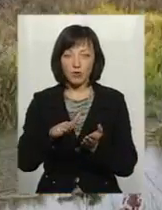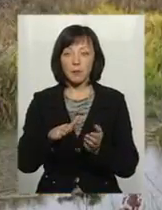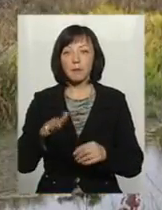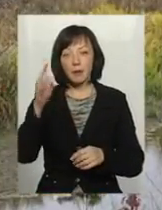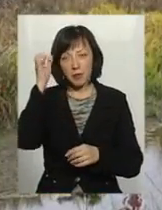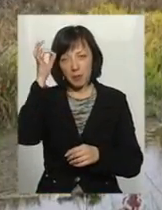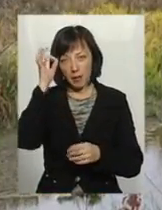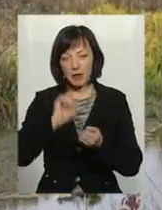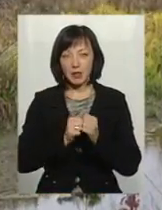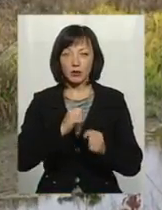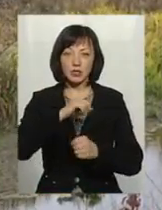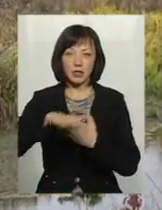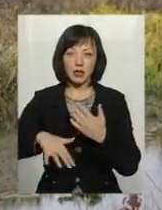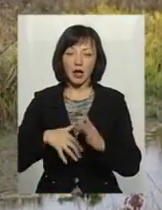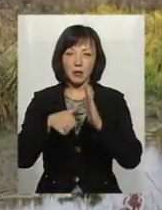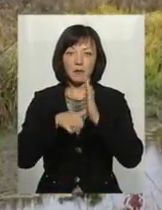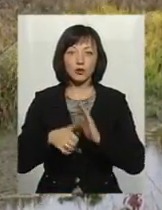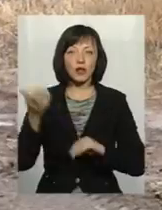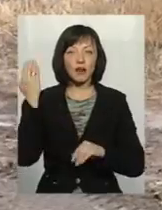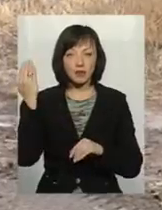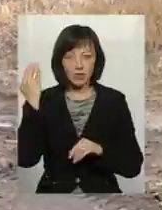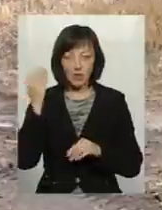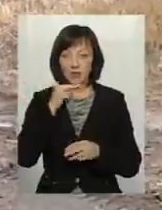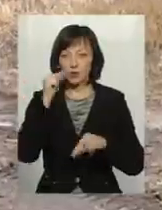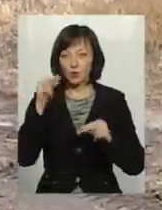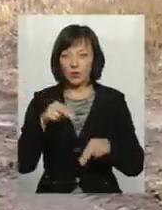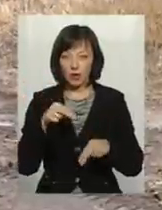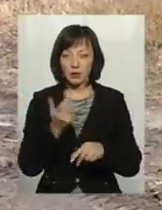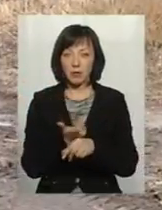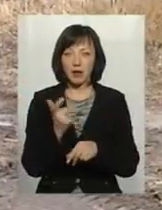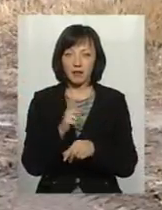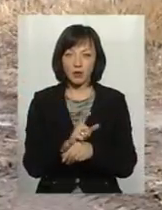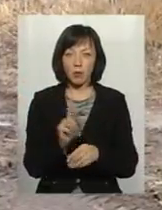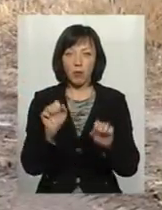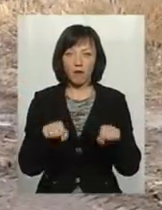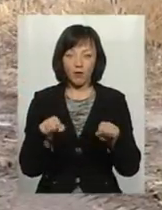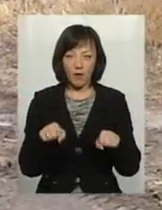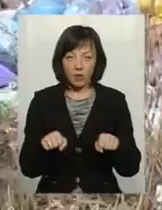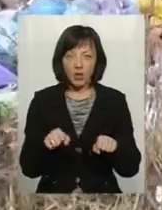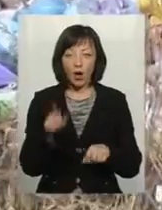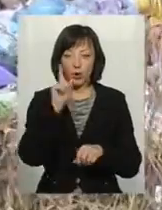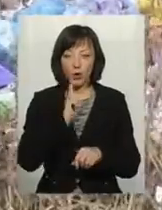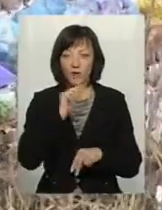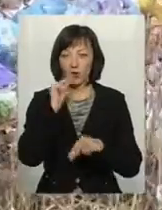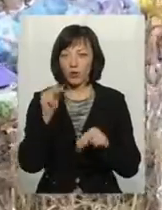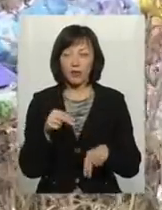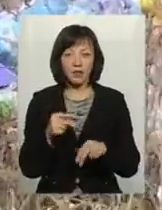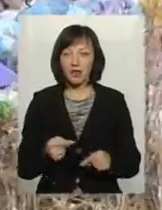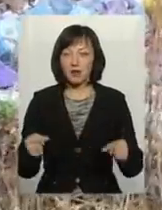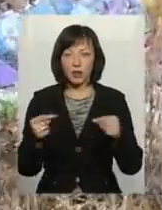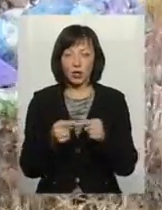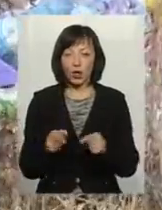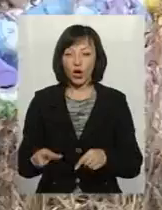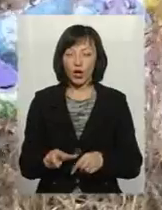Пам'ятаючи скандал піврічної давнини та звинувачення у перевищенні повноважень. А доки винуватців не встановлено,